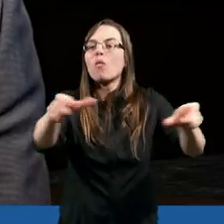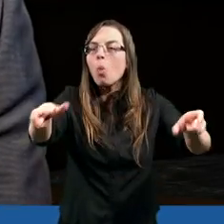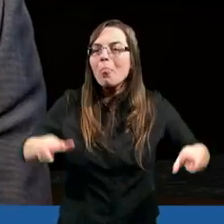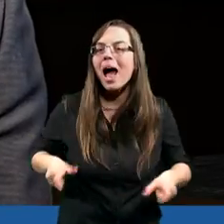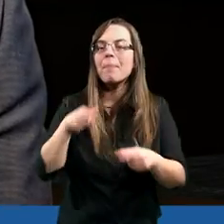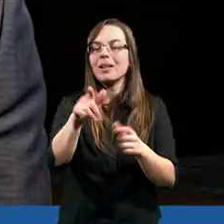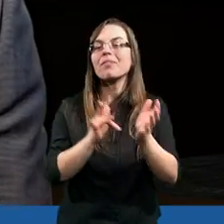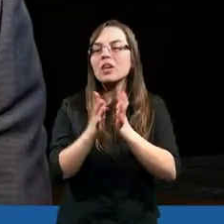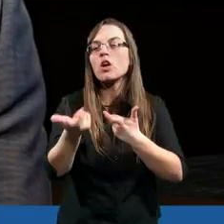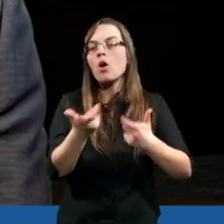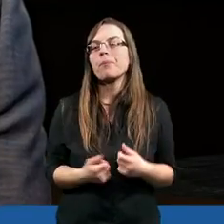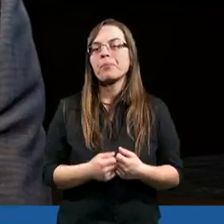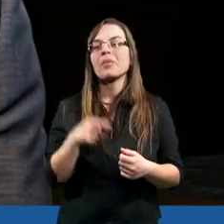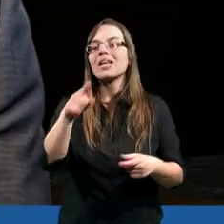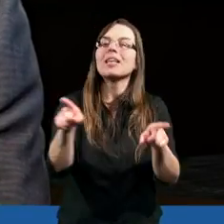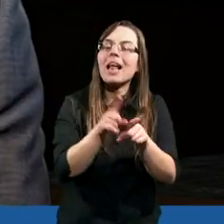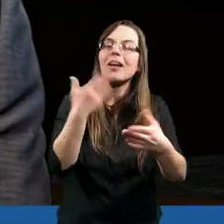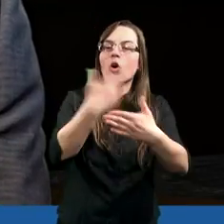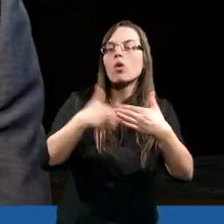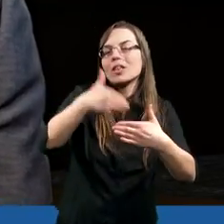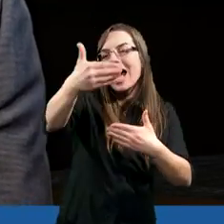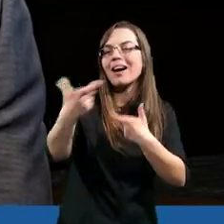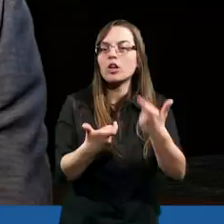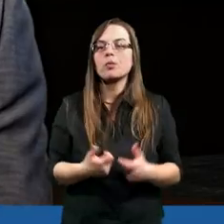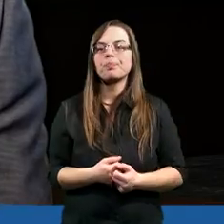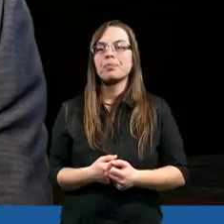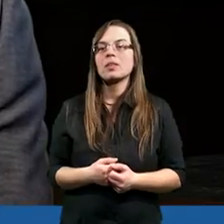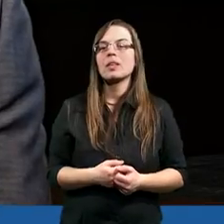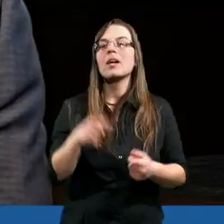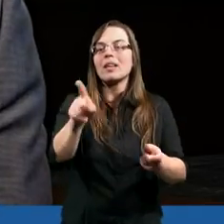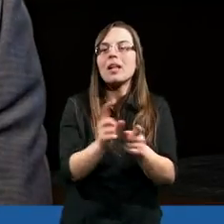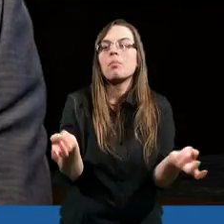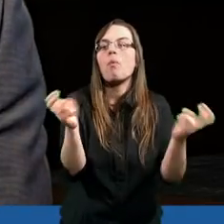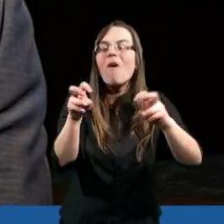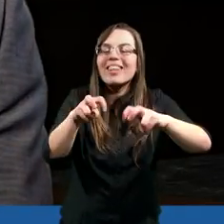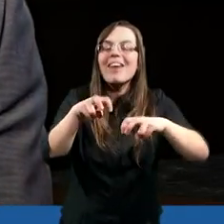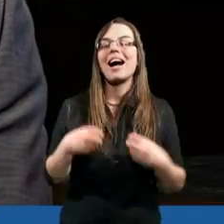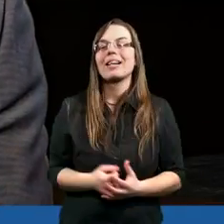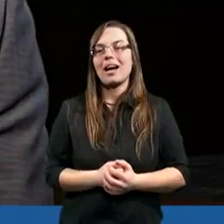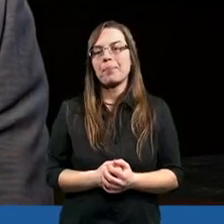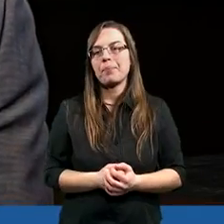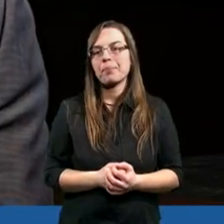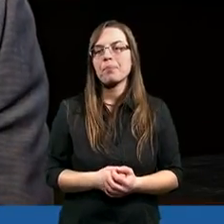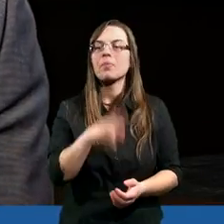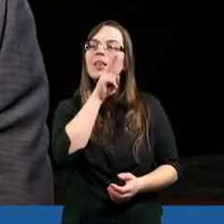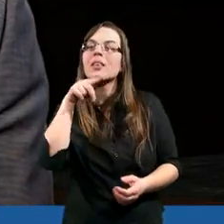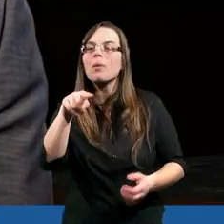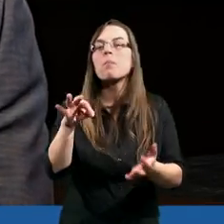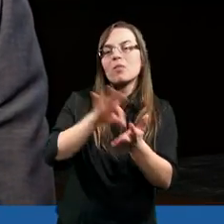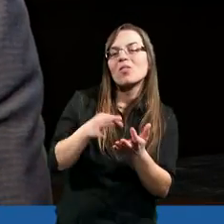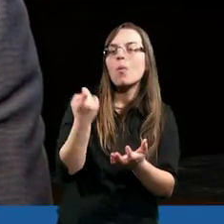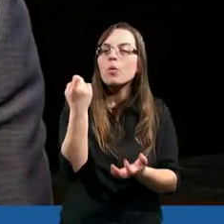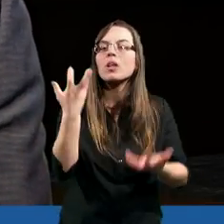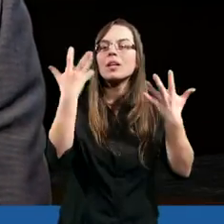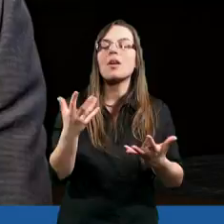fundamenty, wreszcie ściany i gdzieś tam na końcu dach. Zatem jest to proces powstawania i każdy w swoim